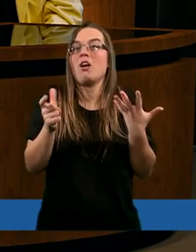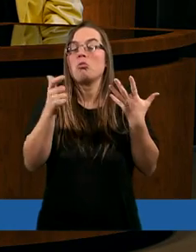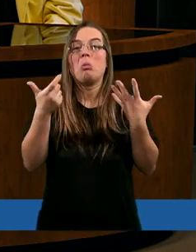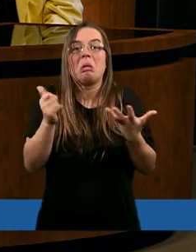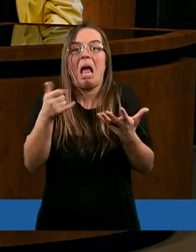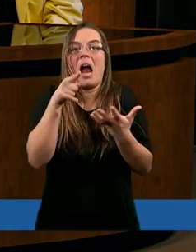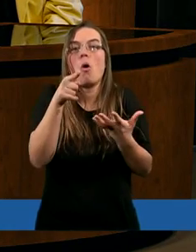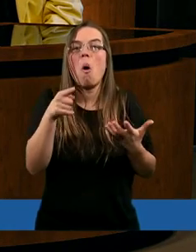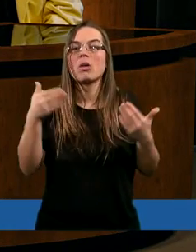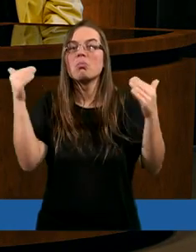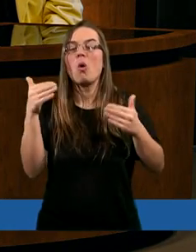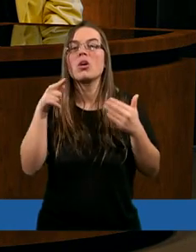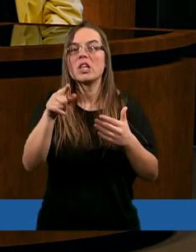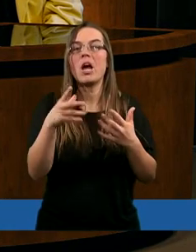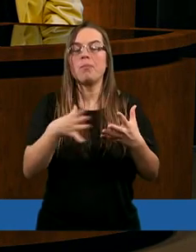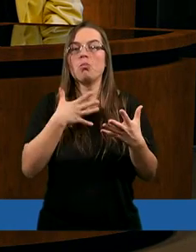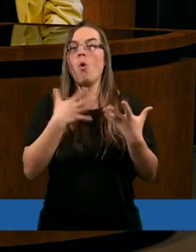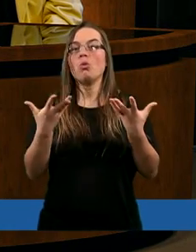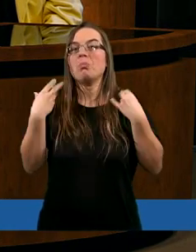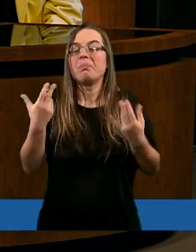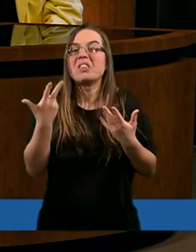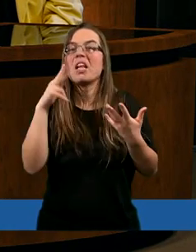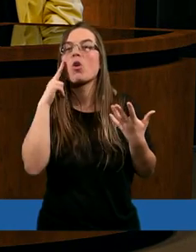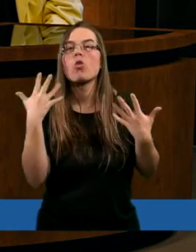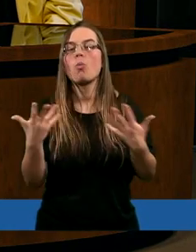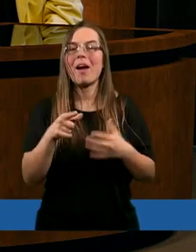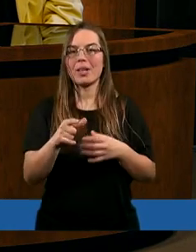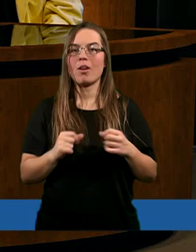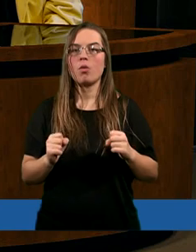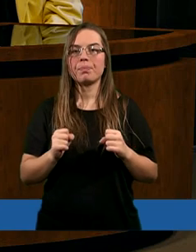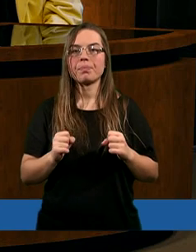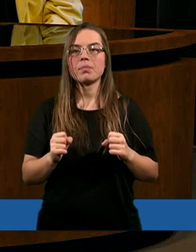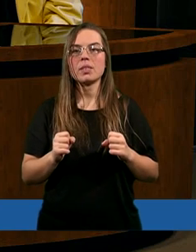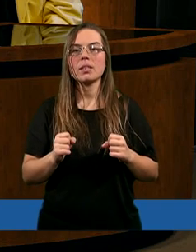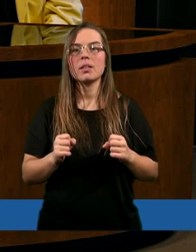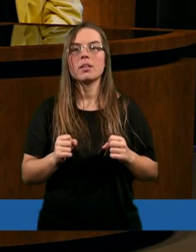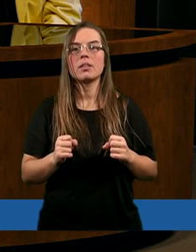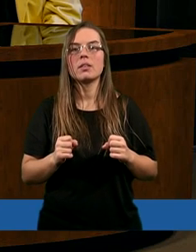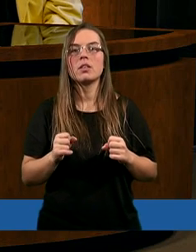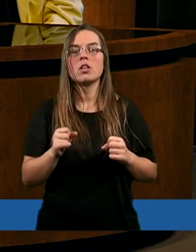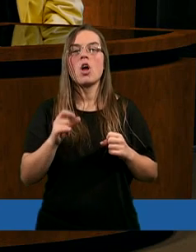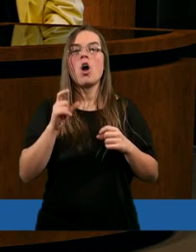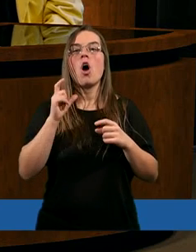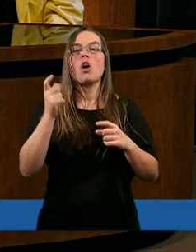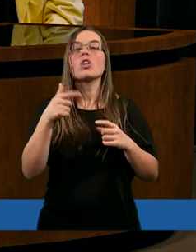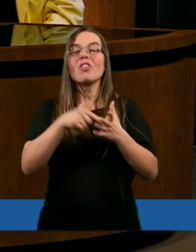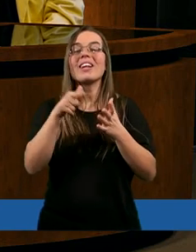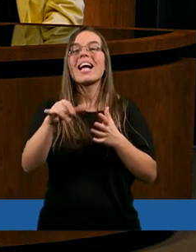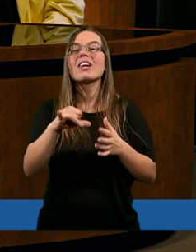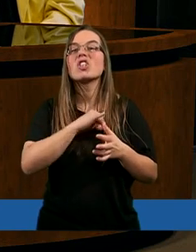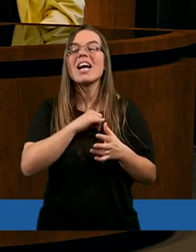jak on nędzny mógł stanąć naprzeciw majestatu wszechmocnego. I to powoduje nasza